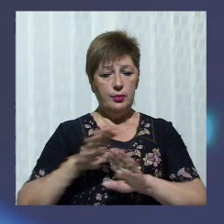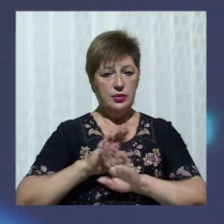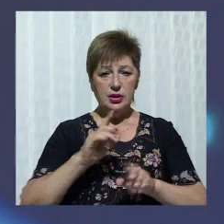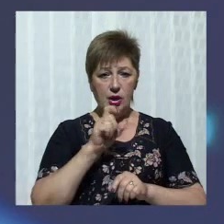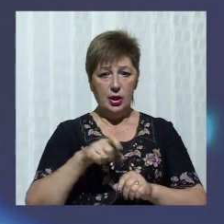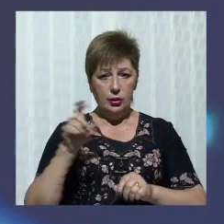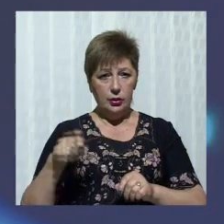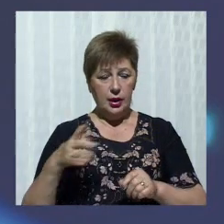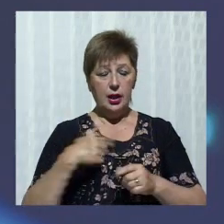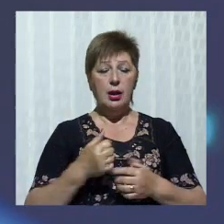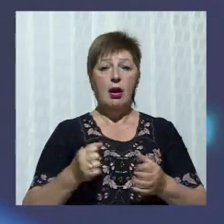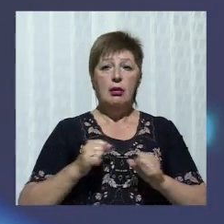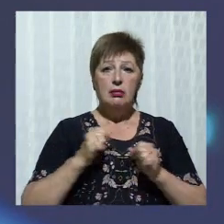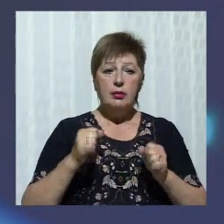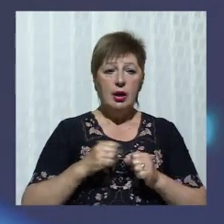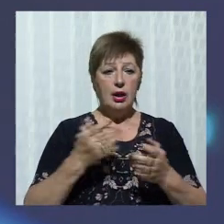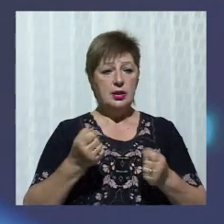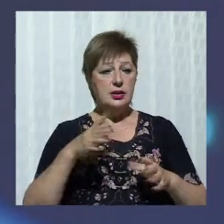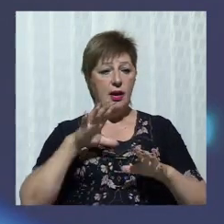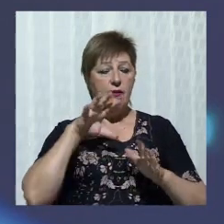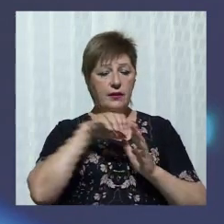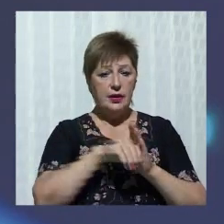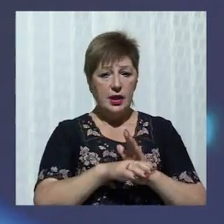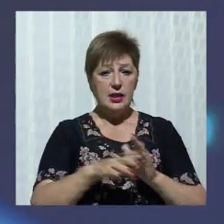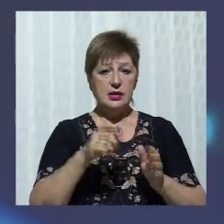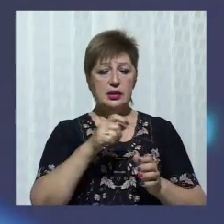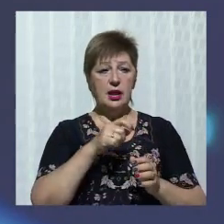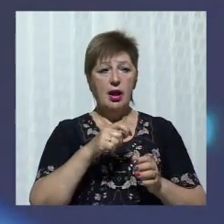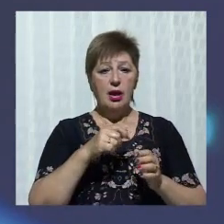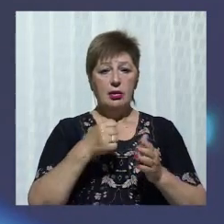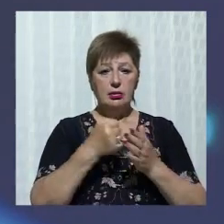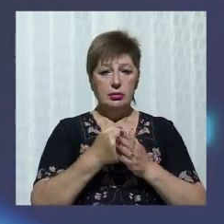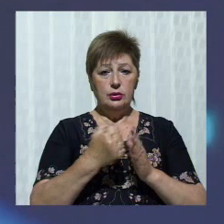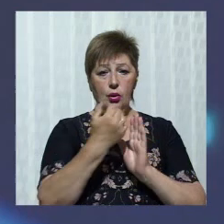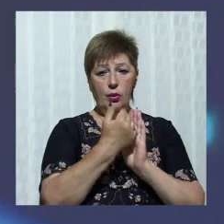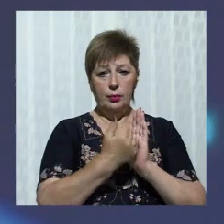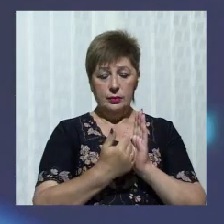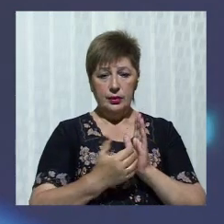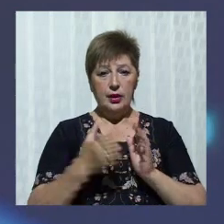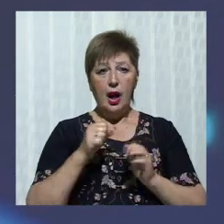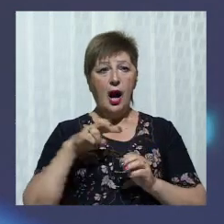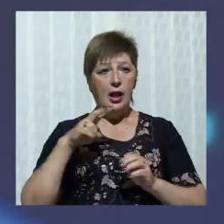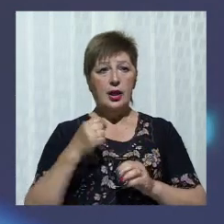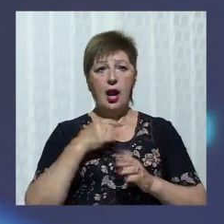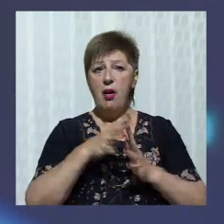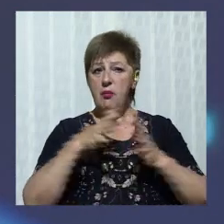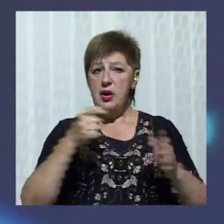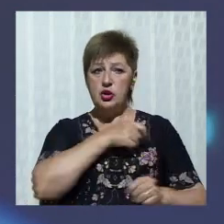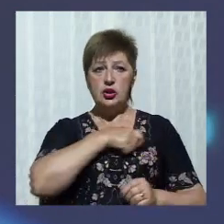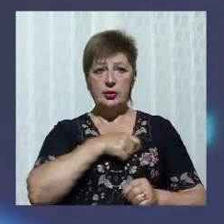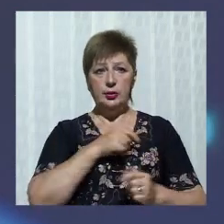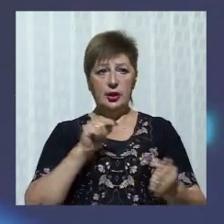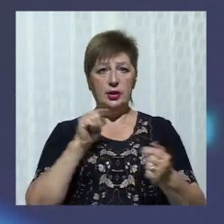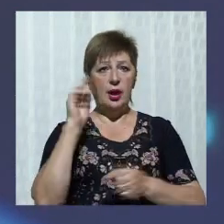намагалися внести на розгляд депутати від партій «Самопоміч», «Укроп» та деякі позафракційні. Але більшість проголосувала проти.